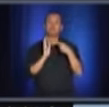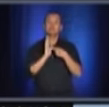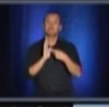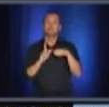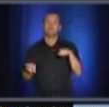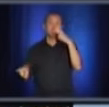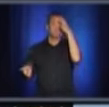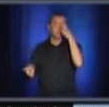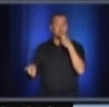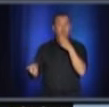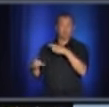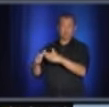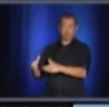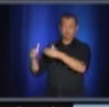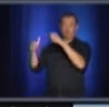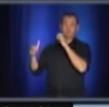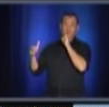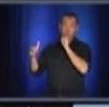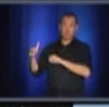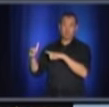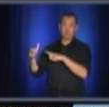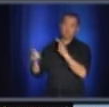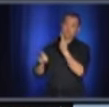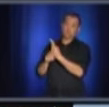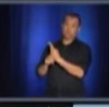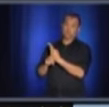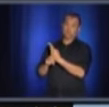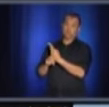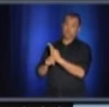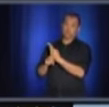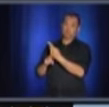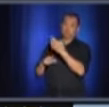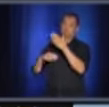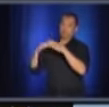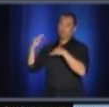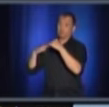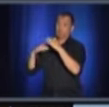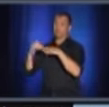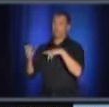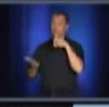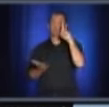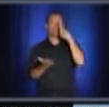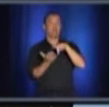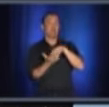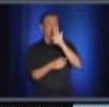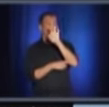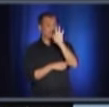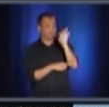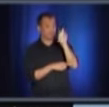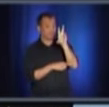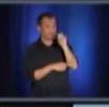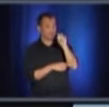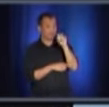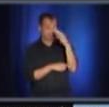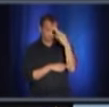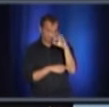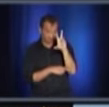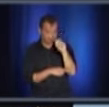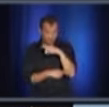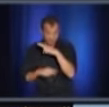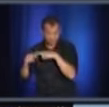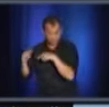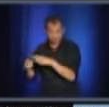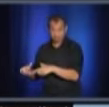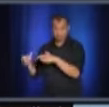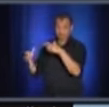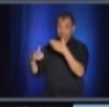est un bel exemple. pense qu'il date de 1930. On parle de presque une centaine d'années. Et on avait accepté, à